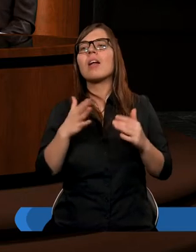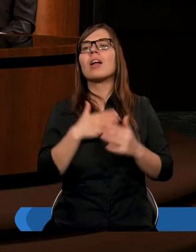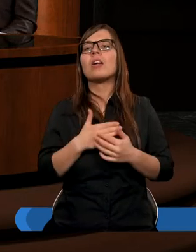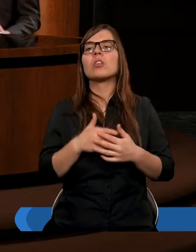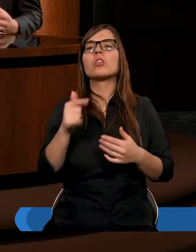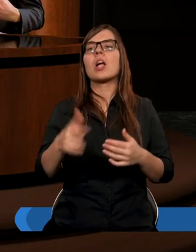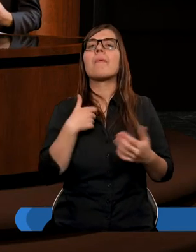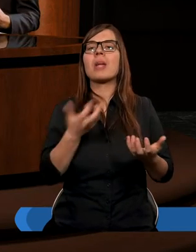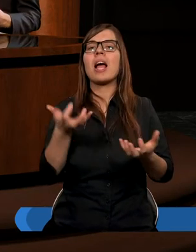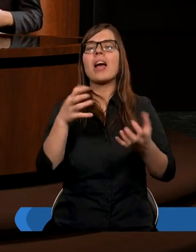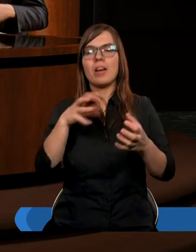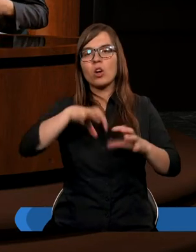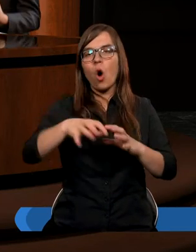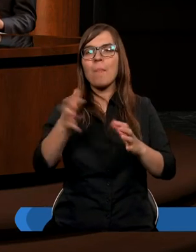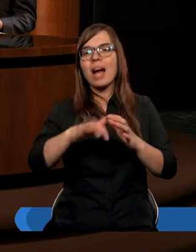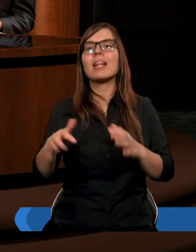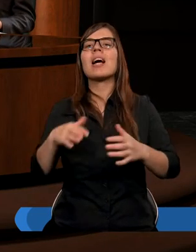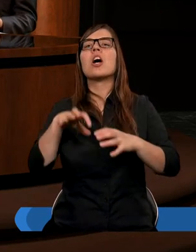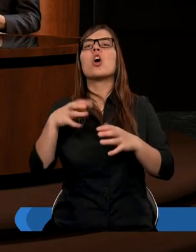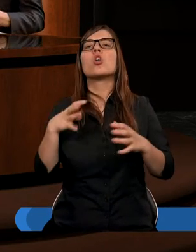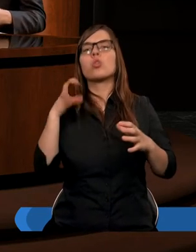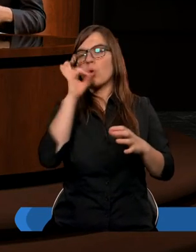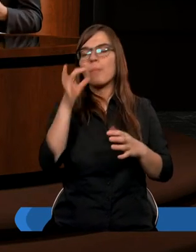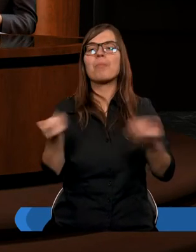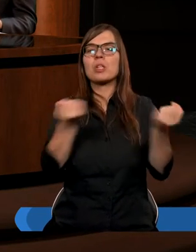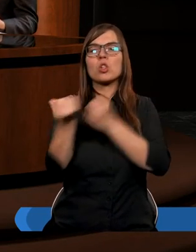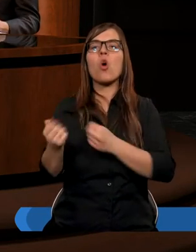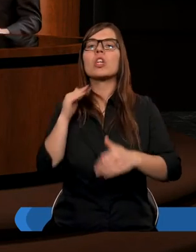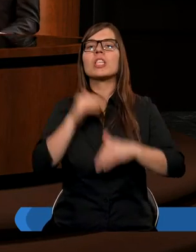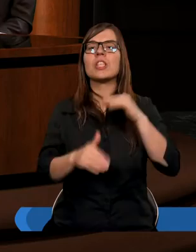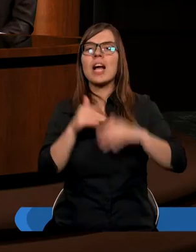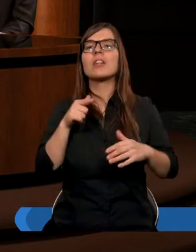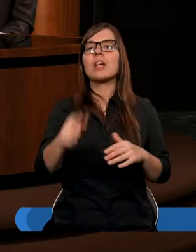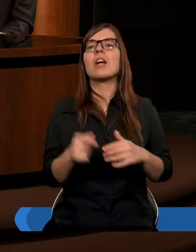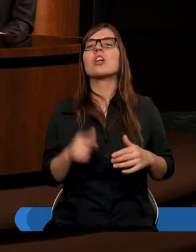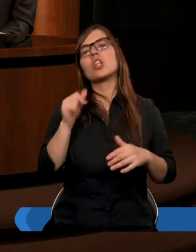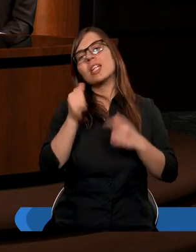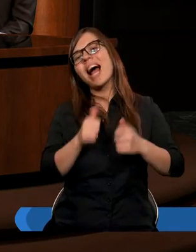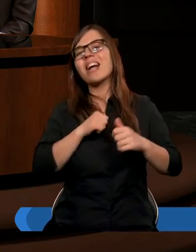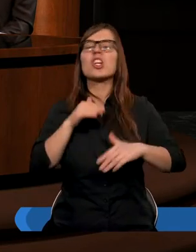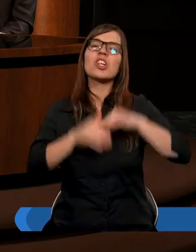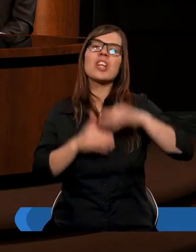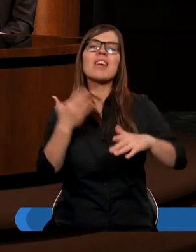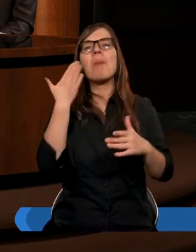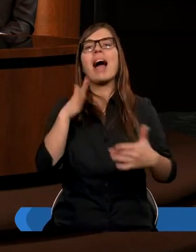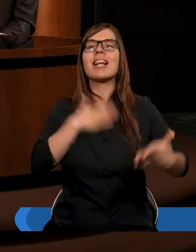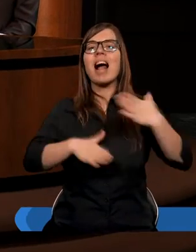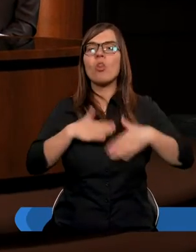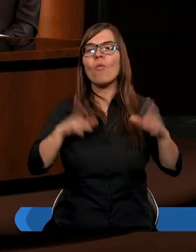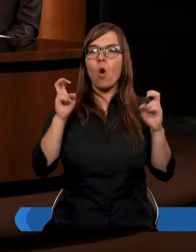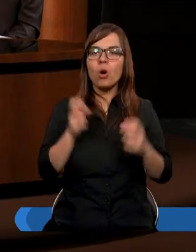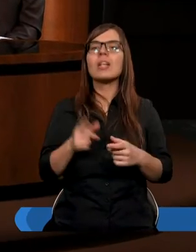że gromadzenie dóbr przynosi szczęście, że człowiek wtedy staje się szczęśliwszy, bardziej zadowolony.